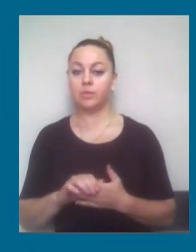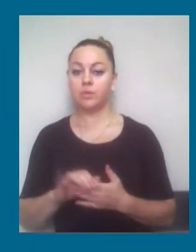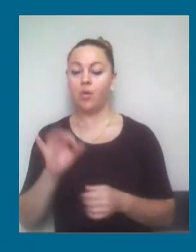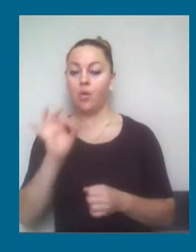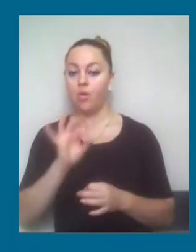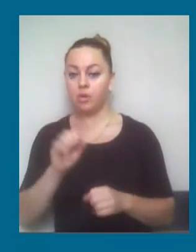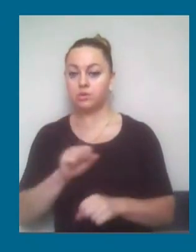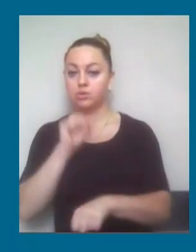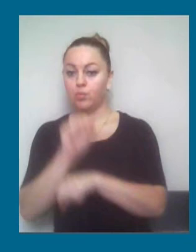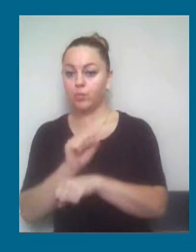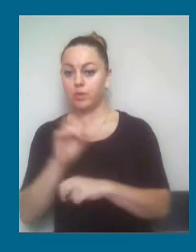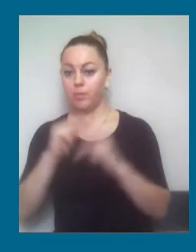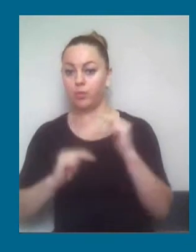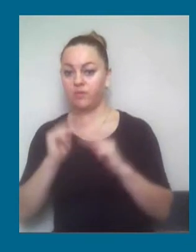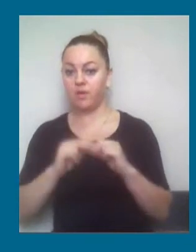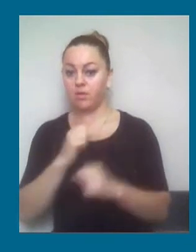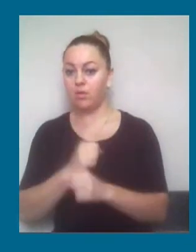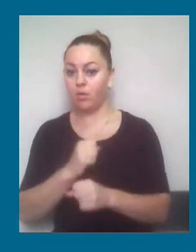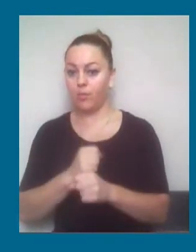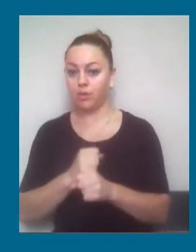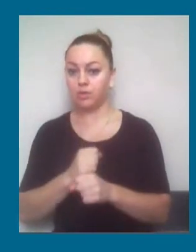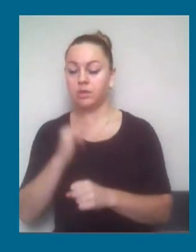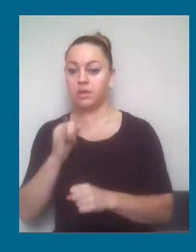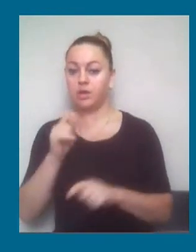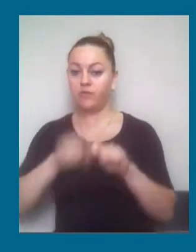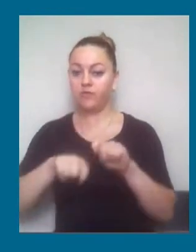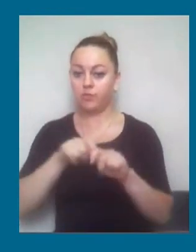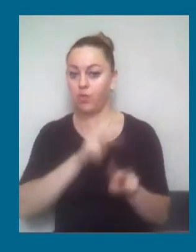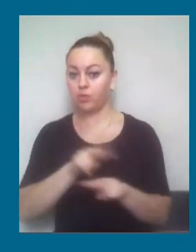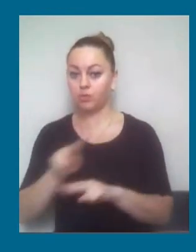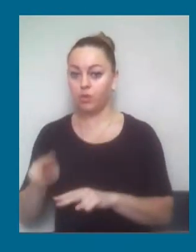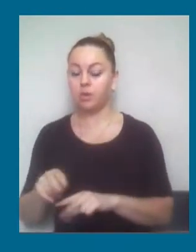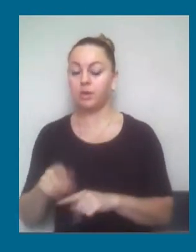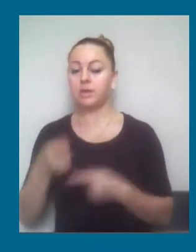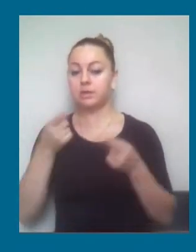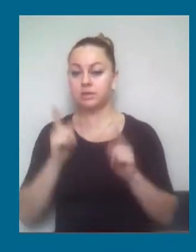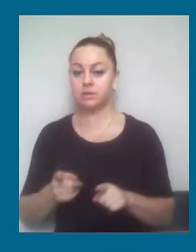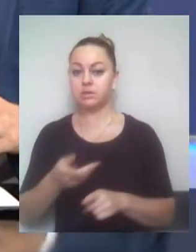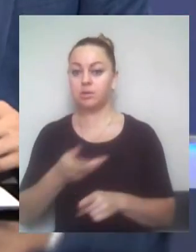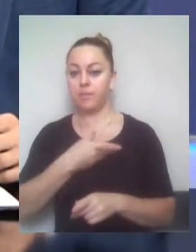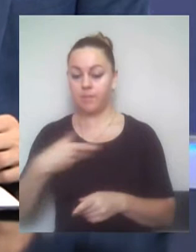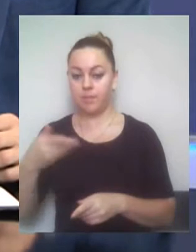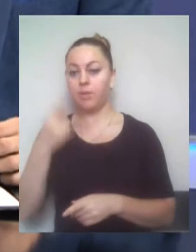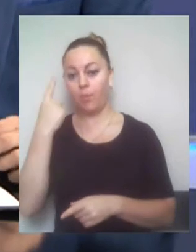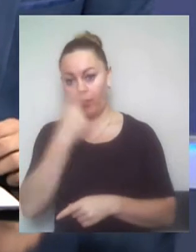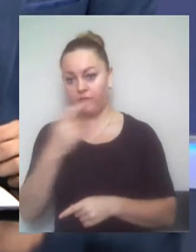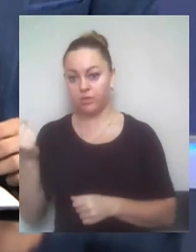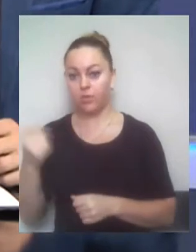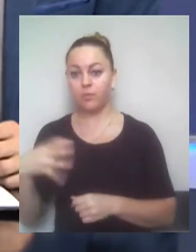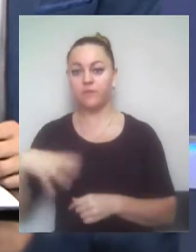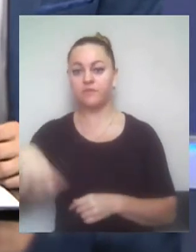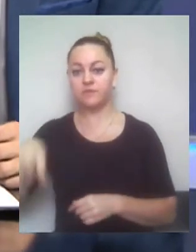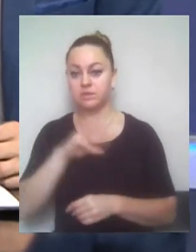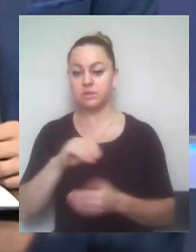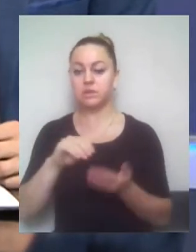будівельних робіт, а також функції контролю. Так, дійсно, ми повідомили про всі документи, які